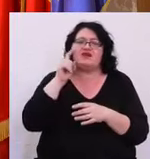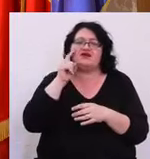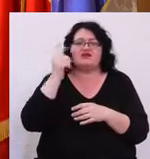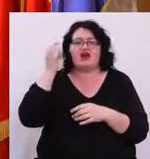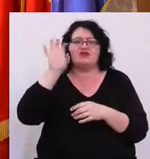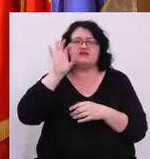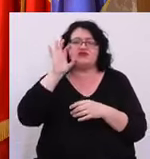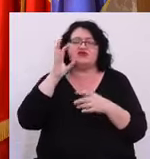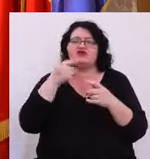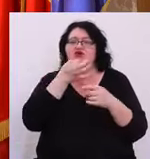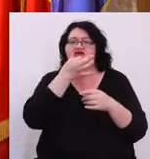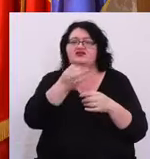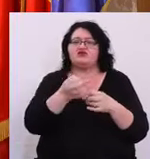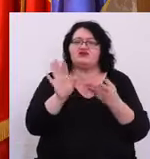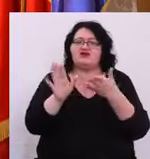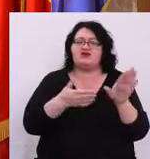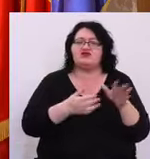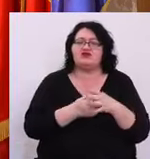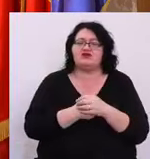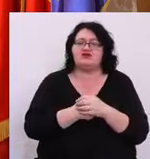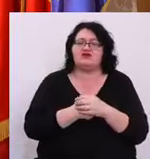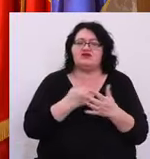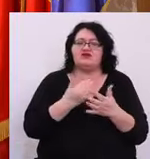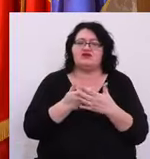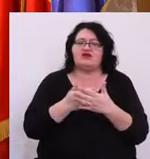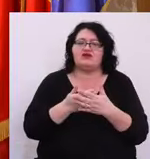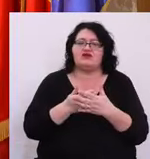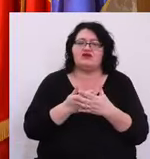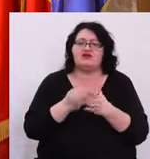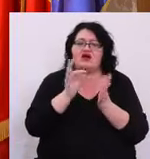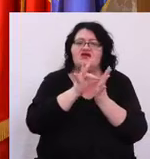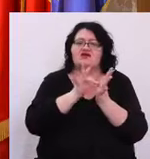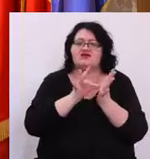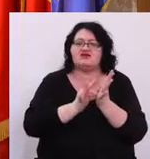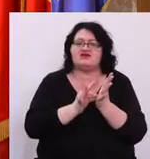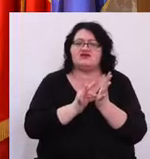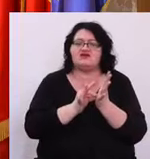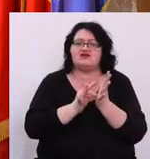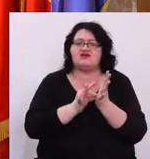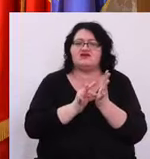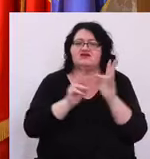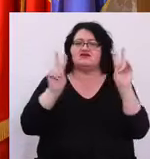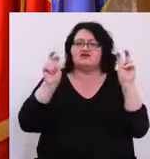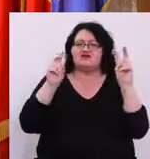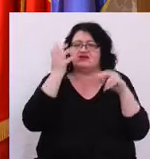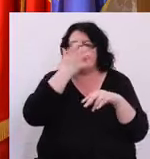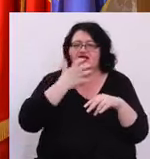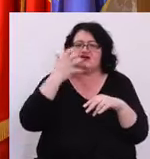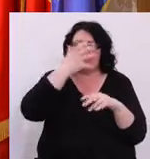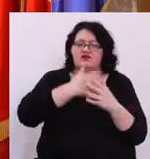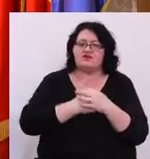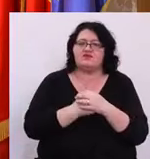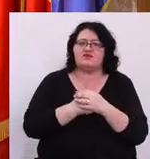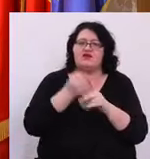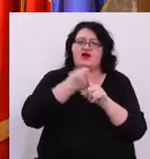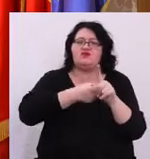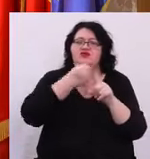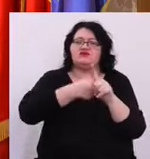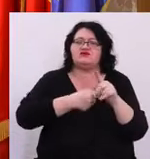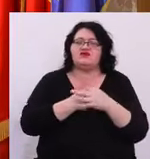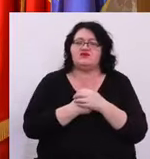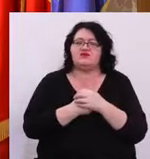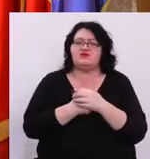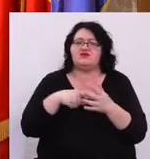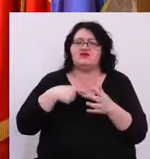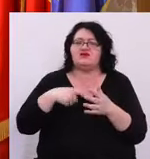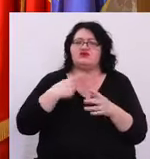reținut ce ați spus la început Că pe lista aceea în irimele neagră a protestatarilor s